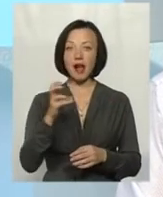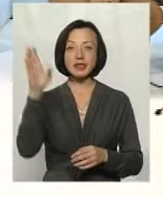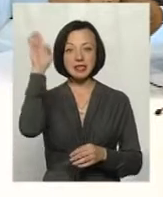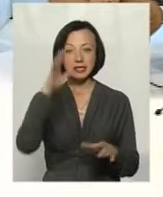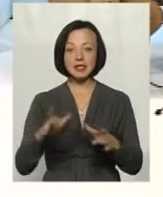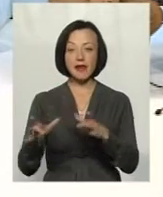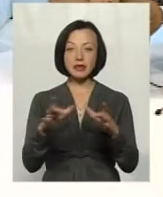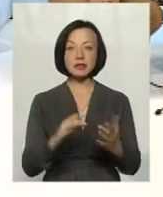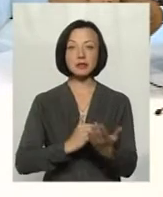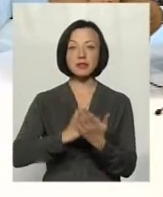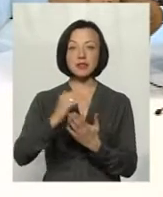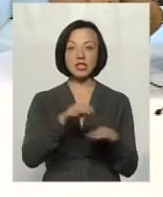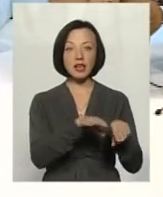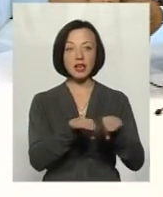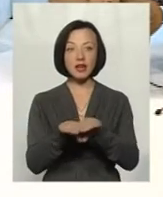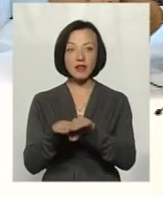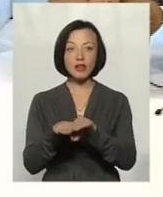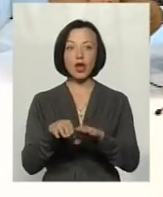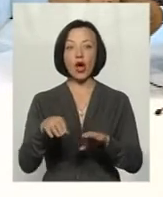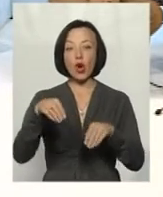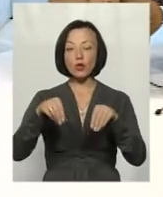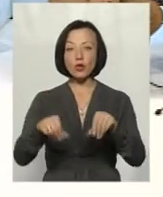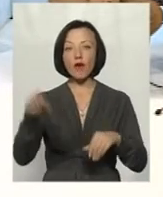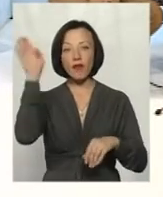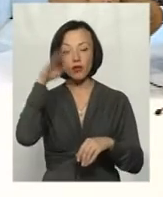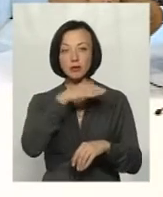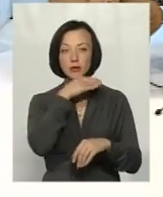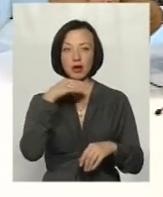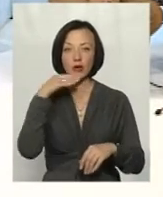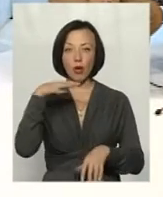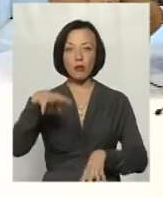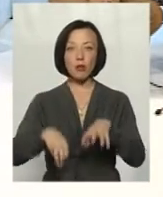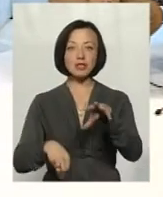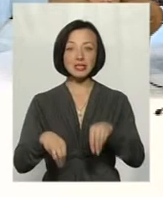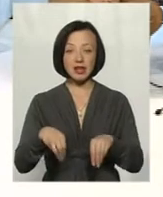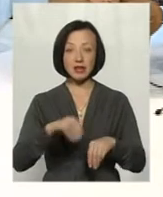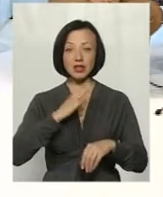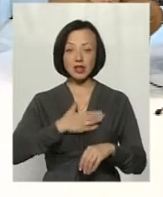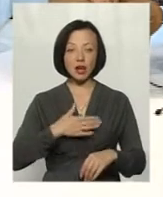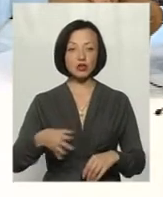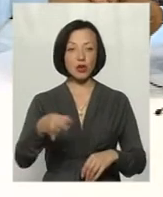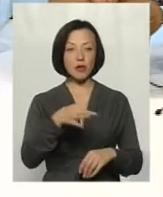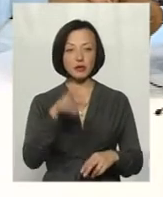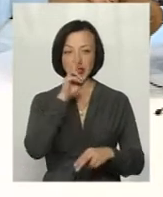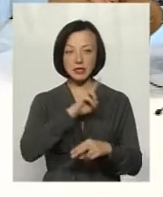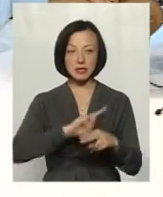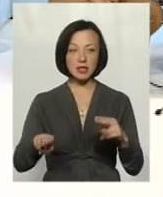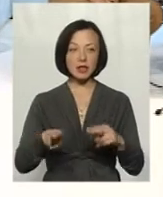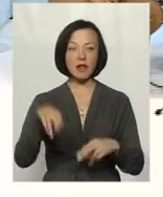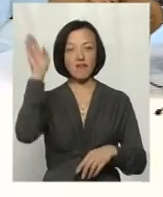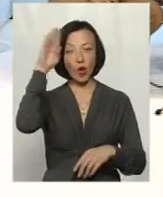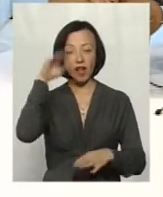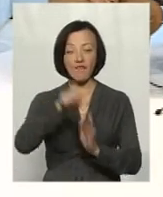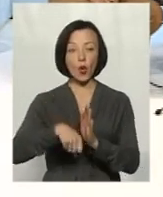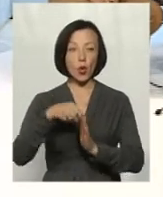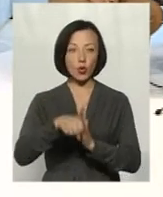підвищився рівень ґрунтових вод. Зараз в багатьох поселеннях в нашій області зникла вода в колонязях,